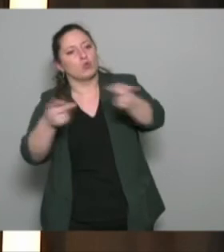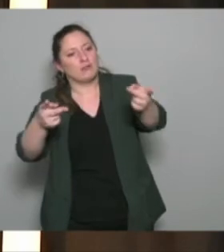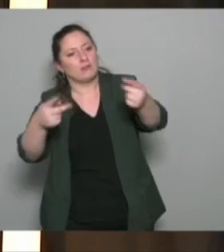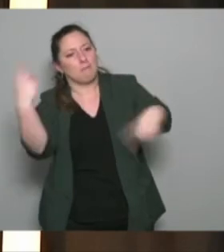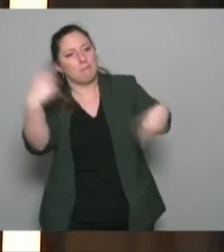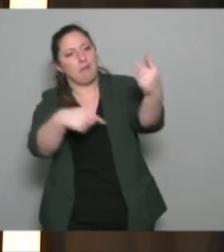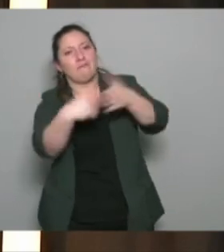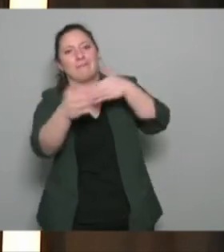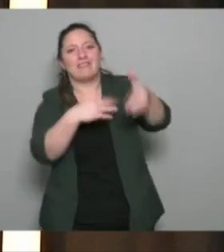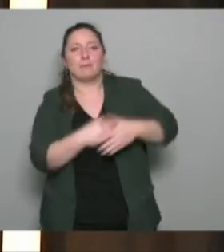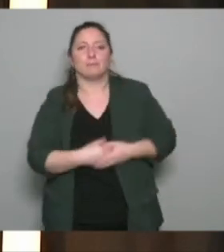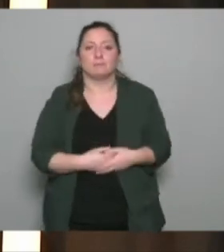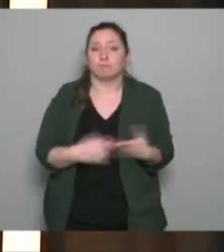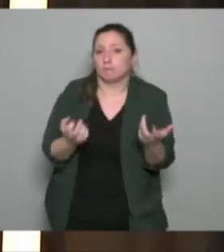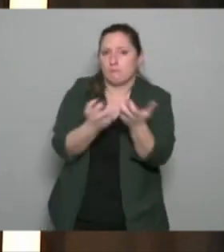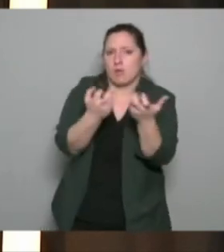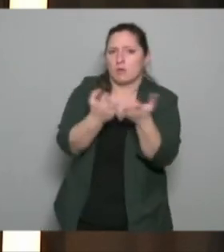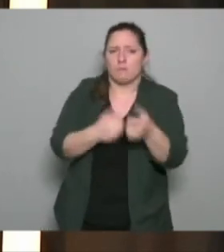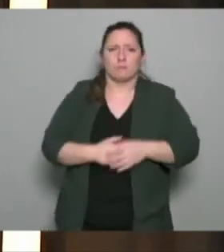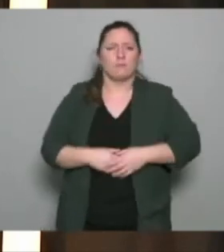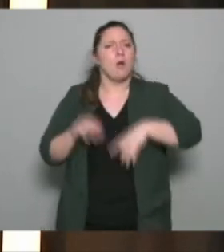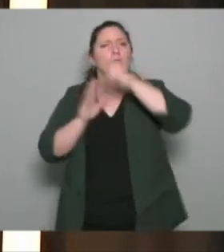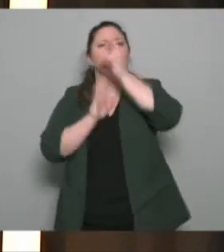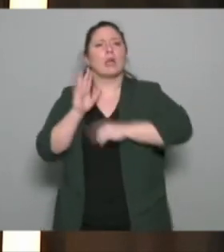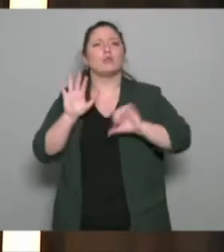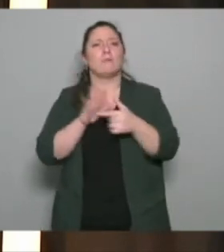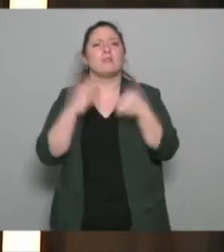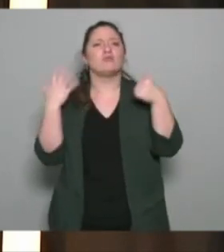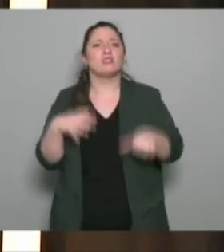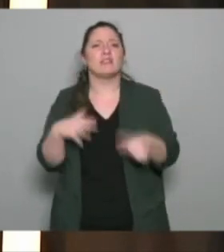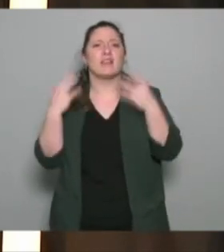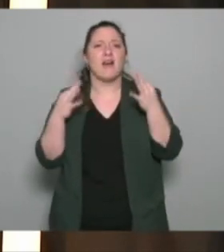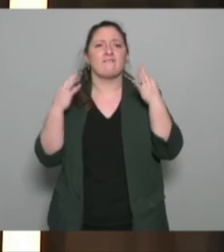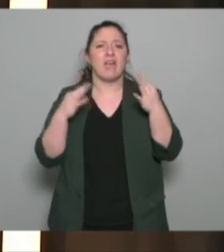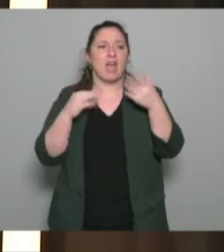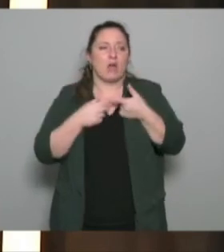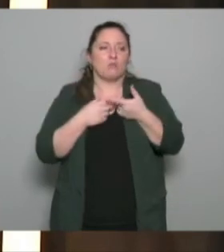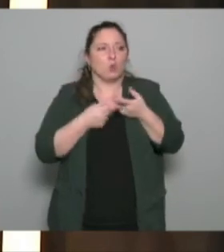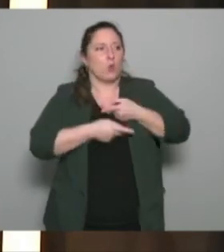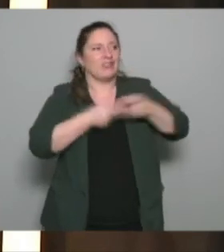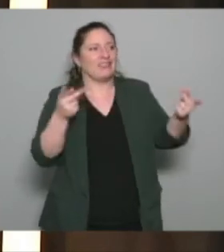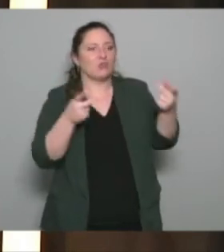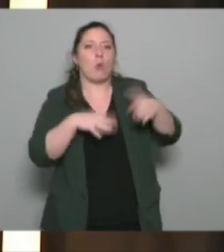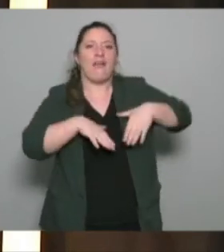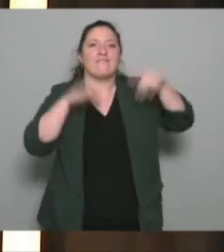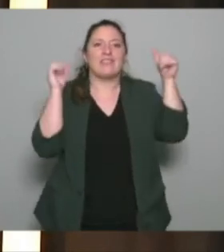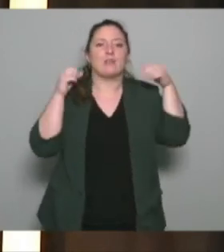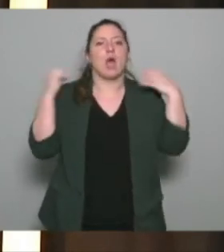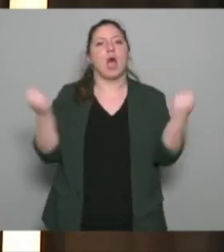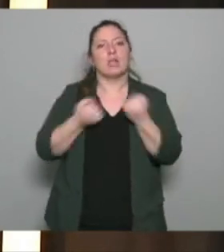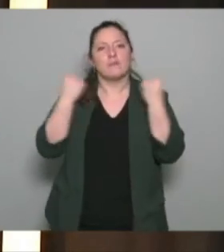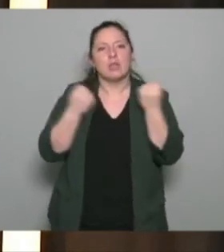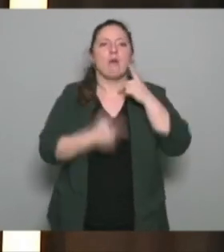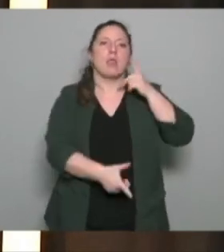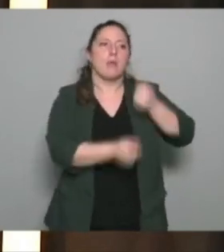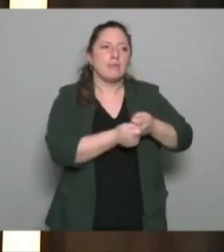exemple le décret 2016 relatif aux dispensations de l'activité physique adaptée etc. qu'on a cité